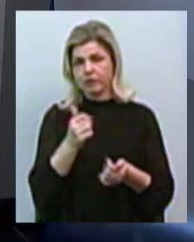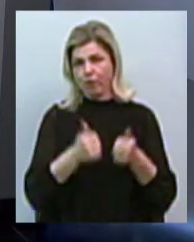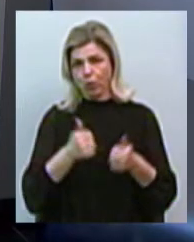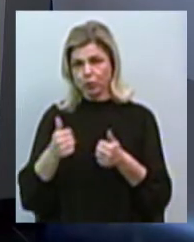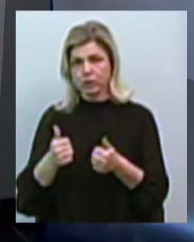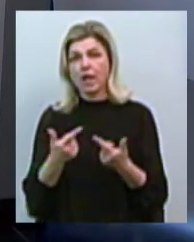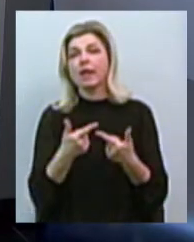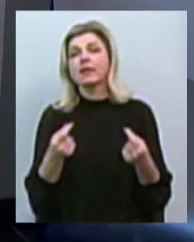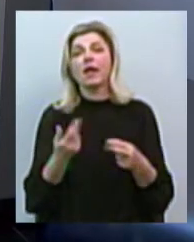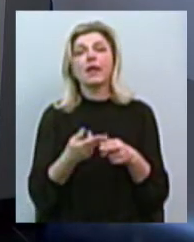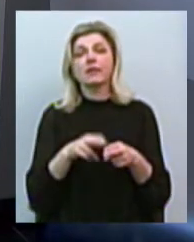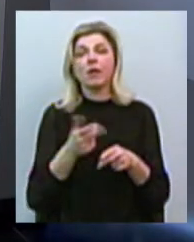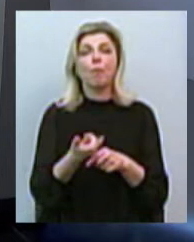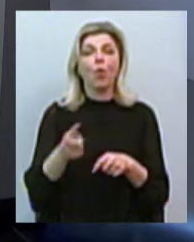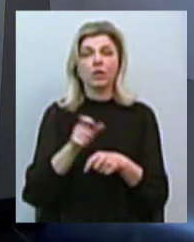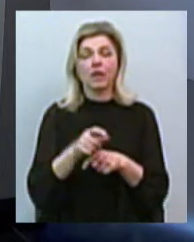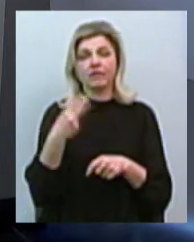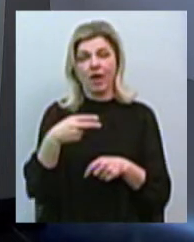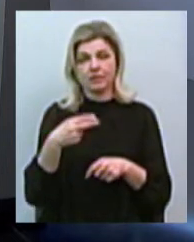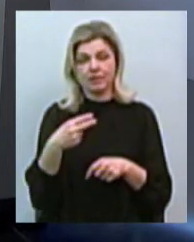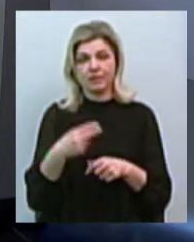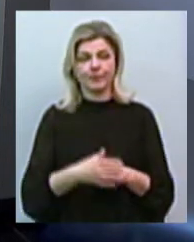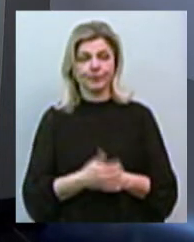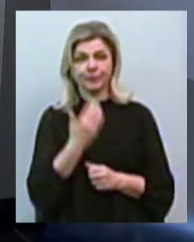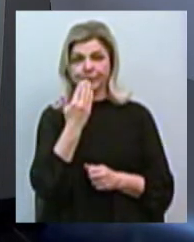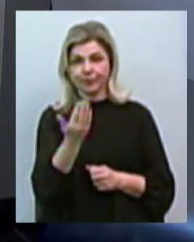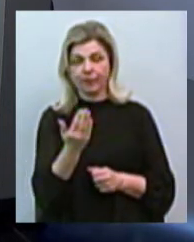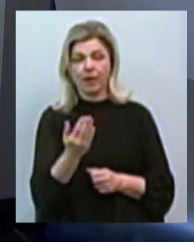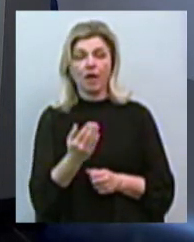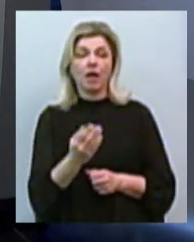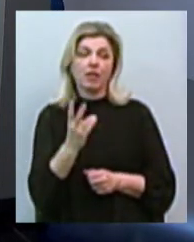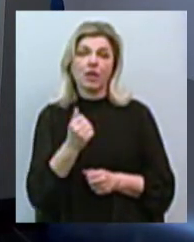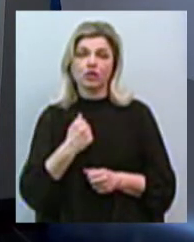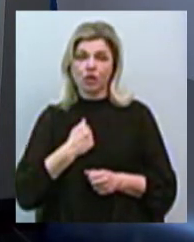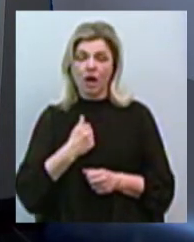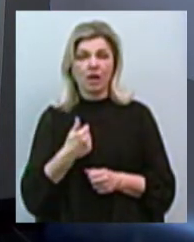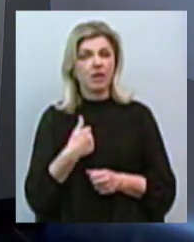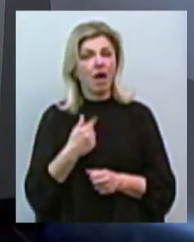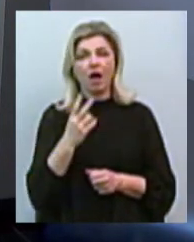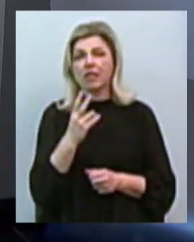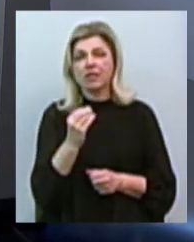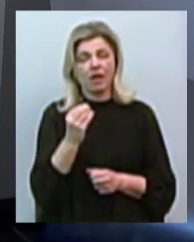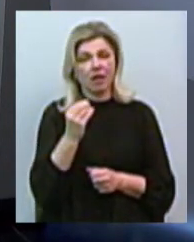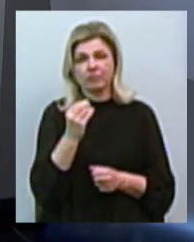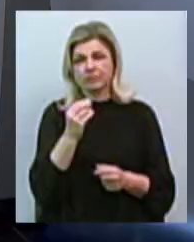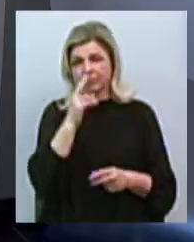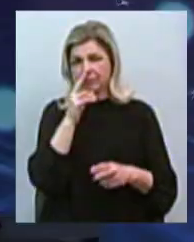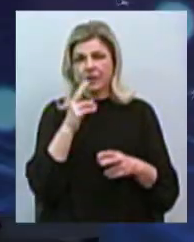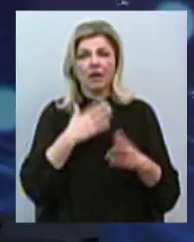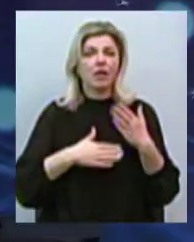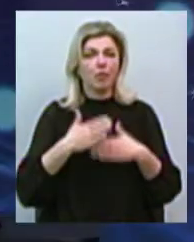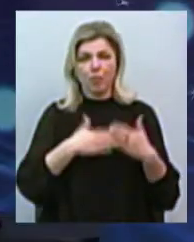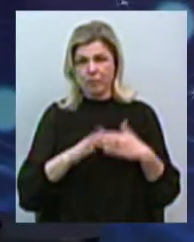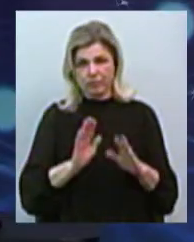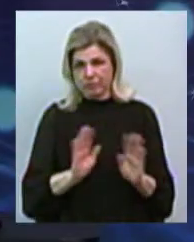Де ці понад 20 заявок? На жаль, я не розділяю оптимізму ані попереднього